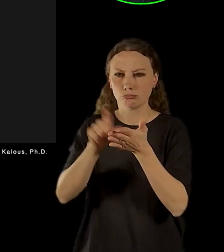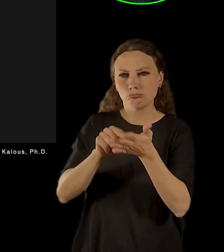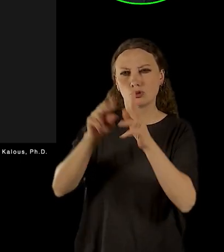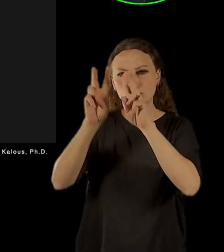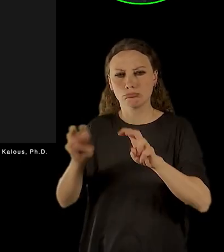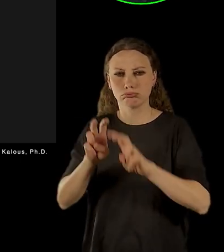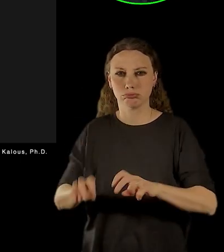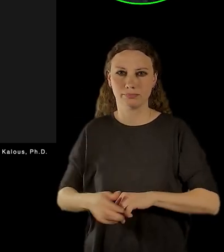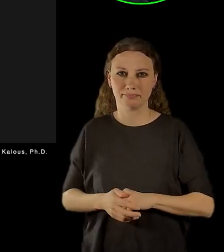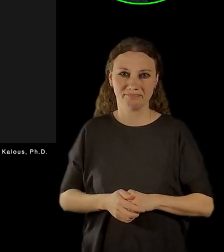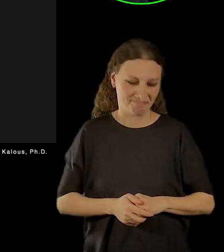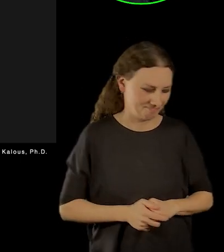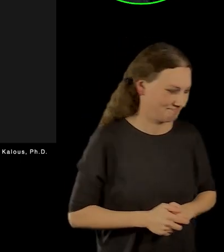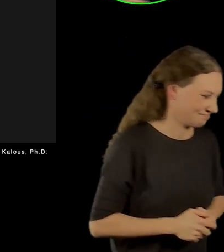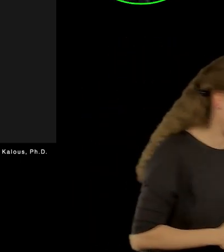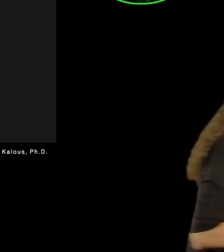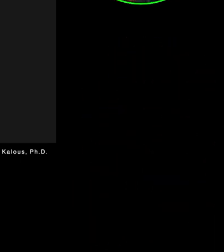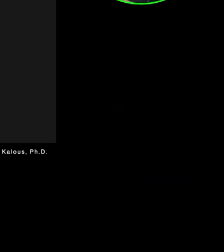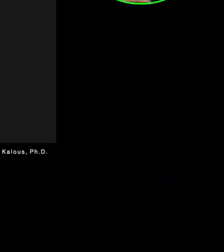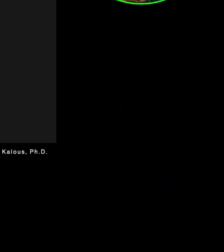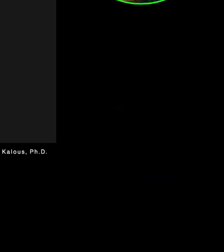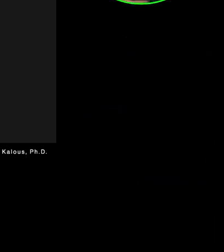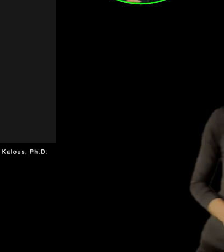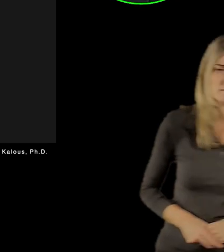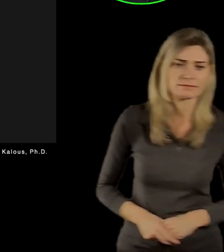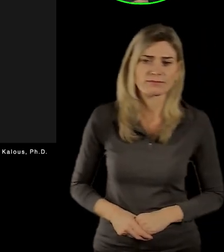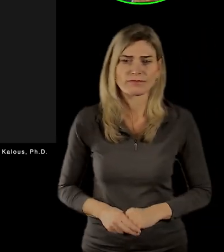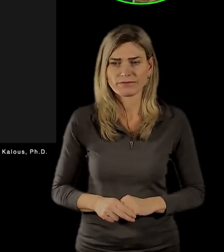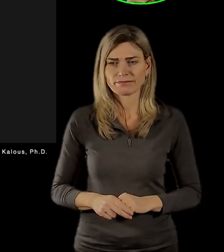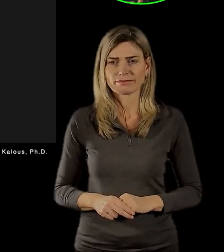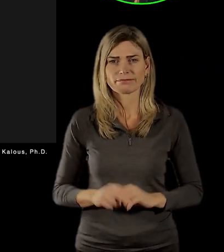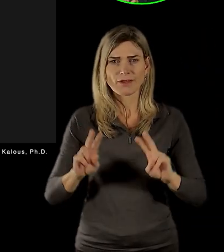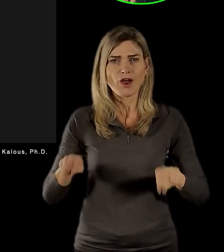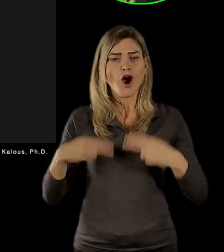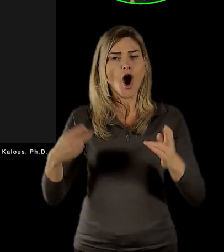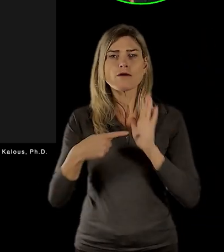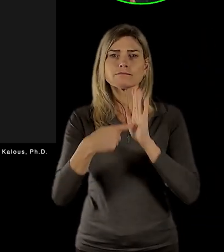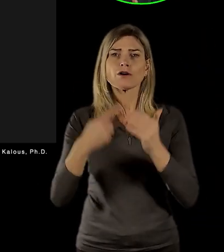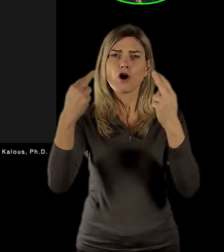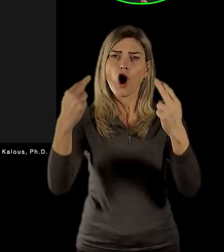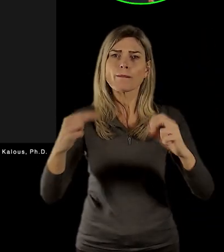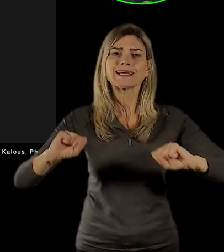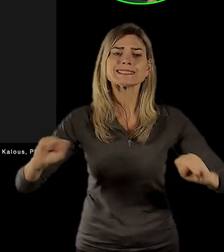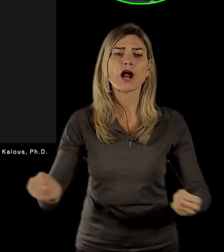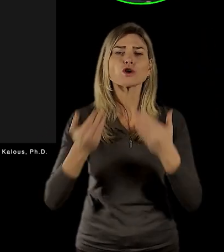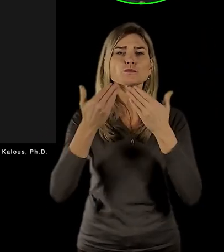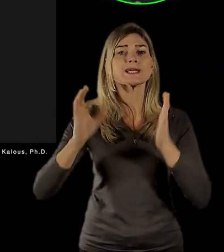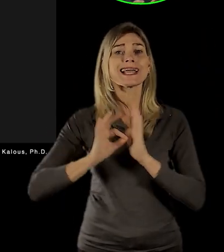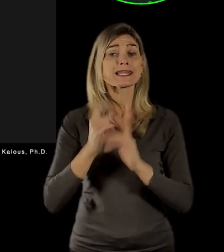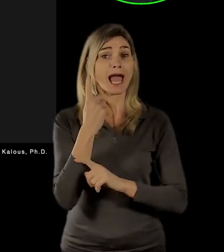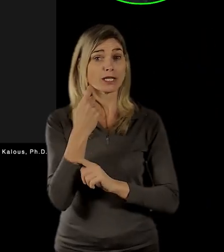no a tady potom je vlastně představení toho stavu od založení muzea 17. listopadu